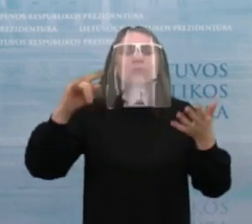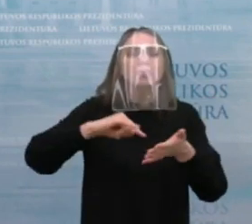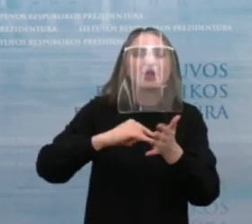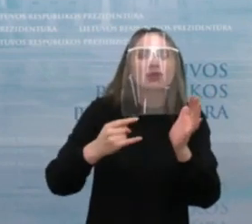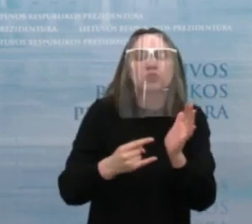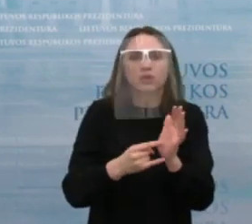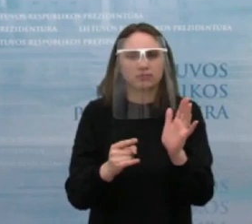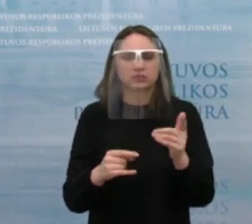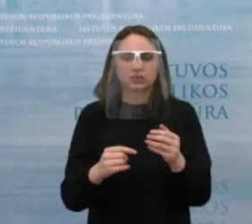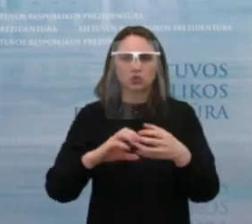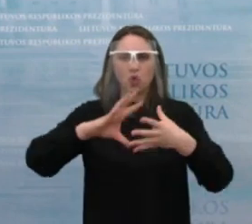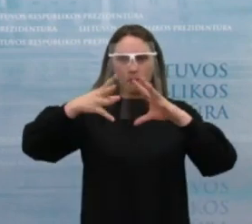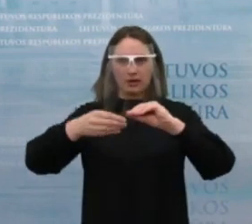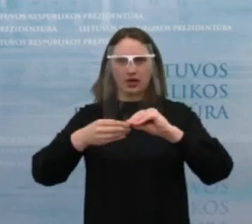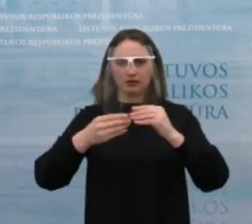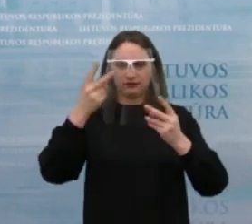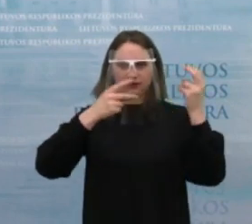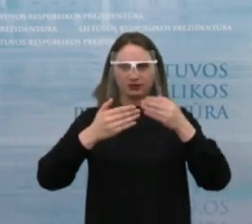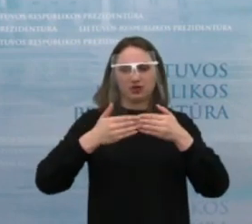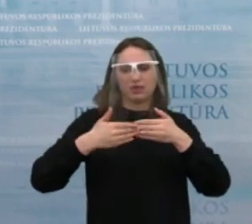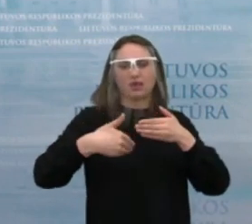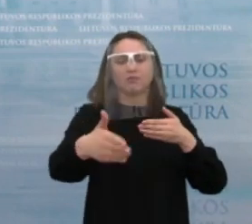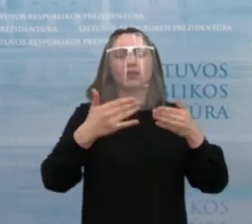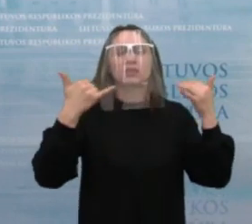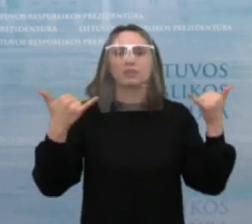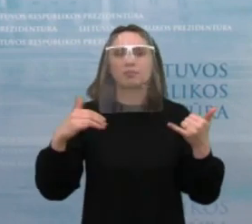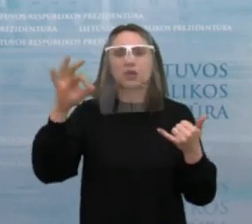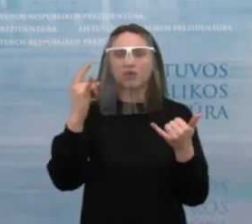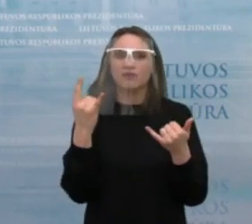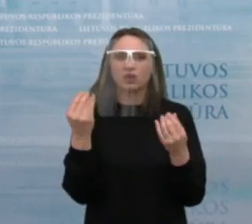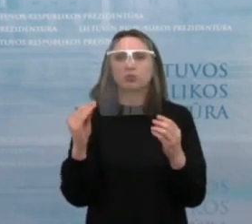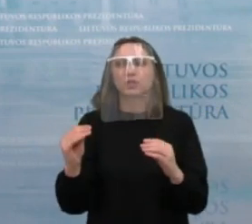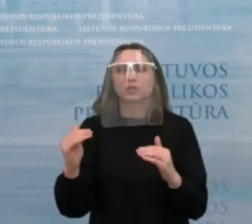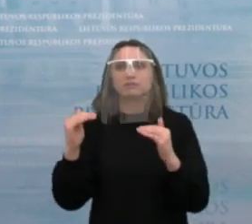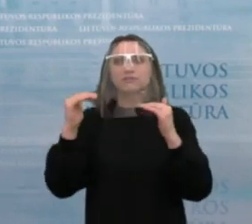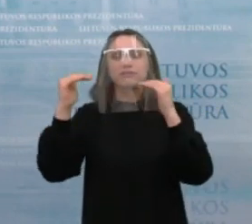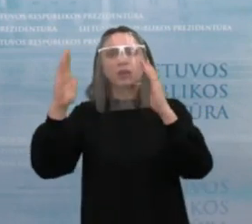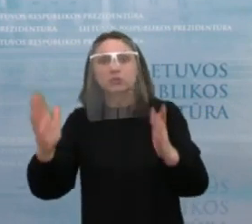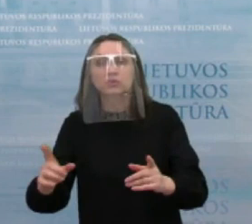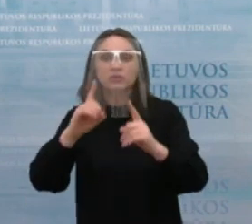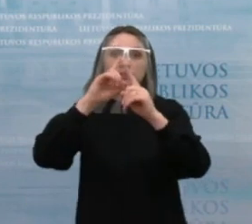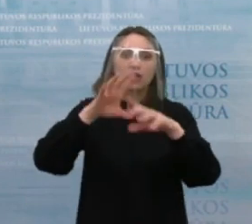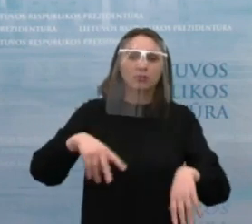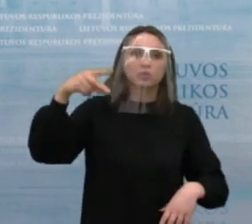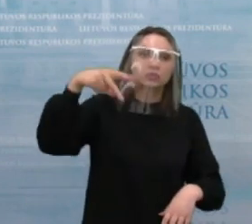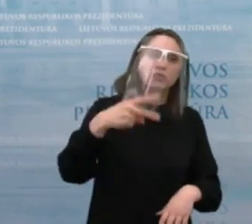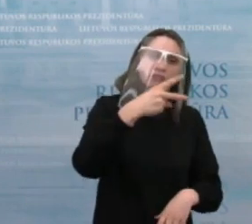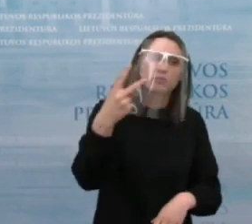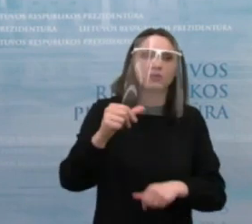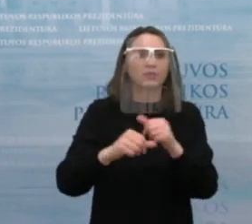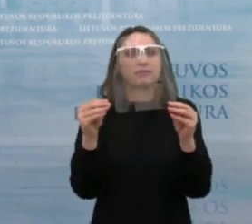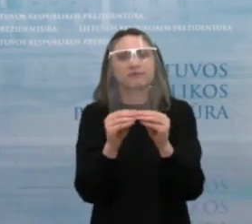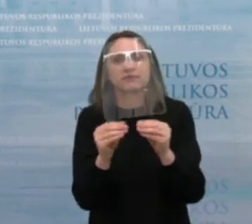kompleksiškai. Šiandieną neturiu atsakymo, kaip didės vaiko pinigai ar nedidės vaiko pinigai 22 metais.